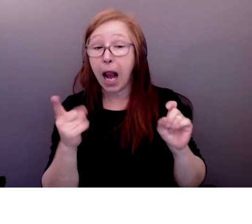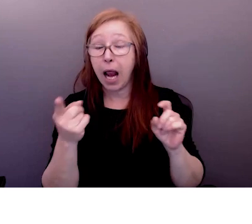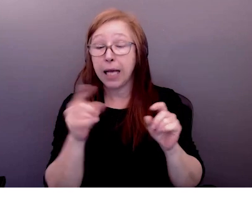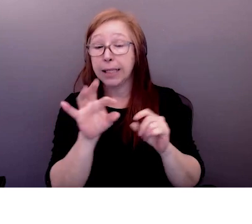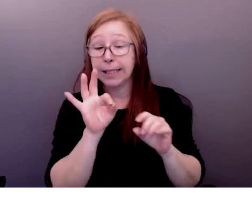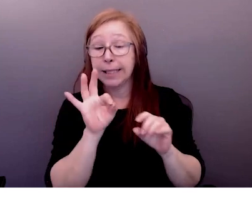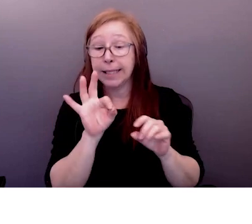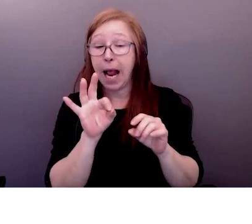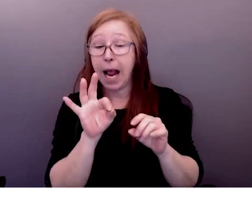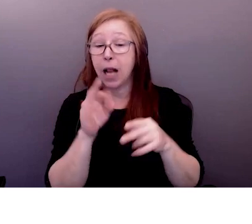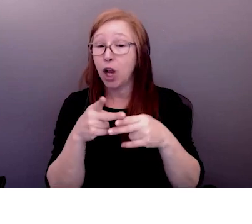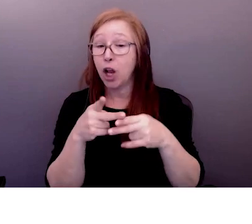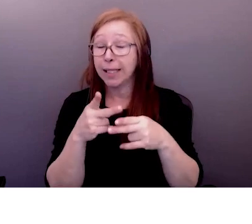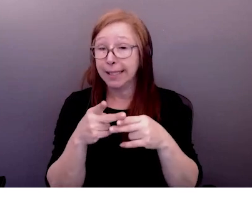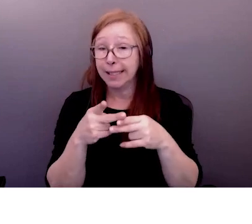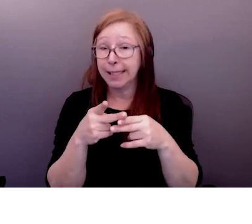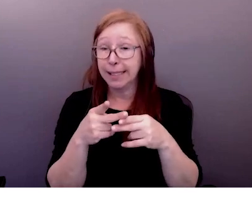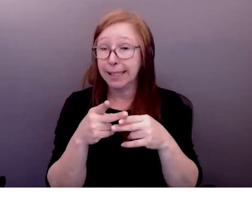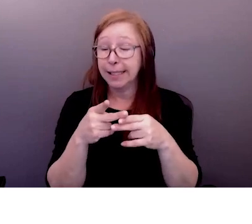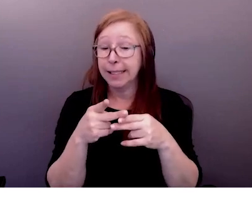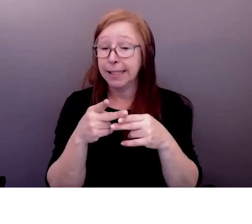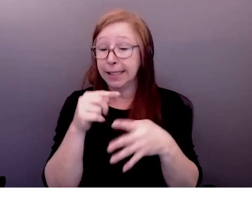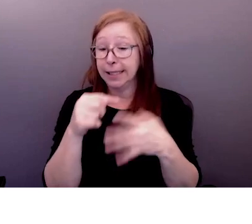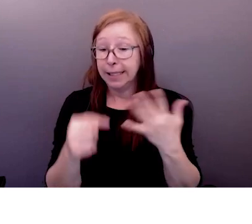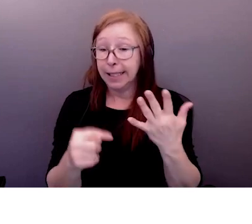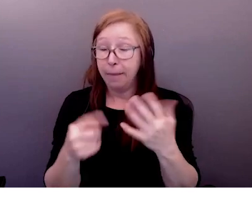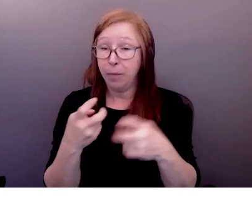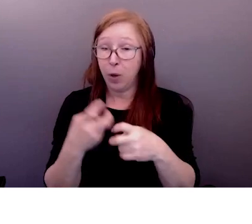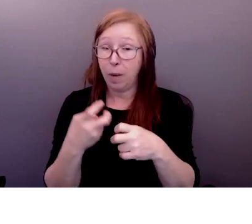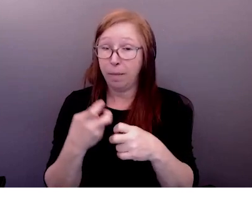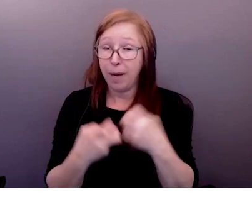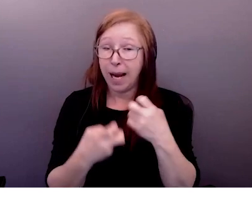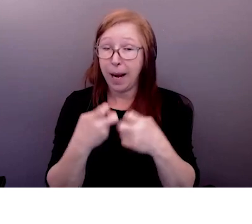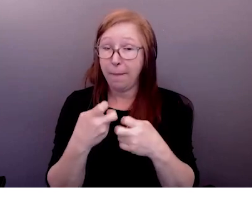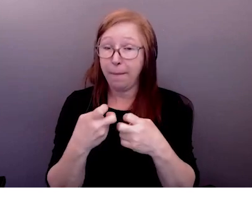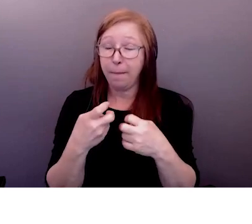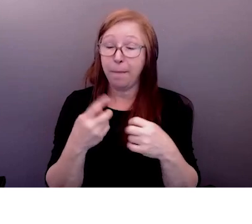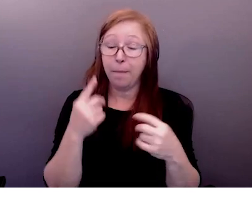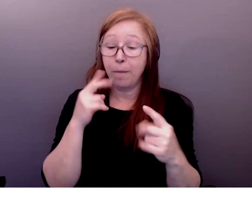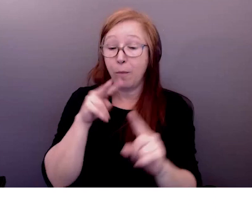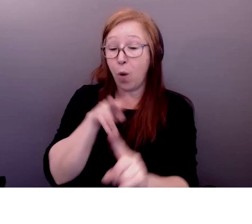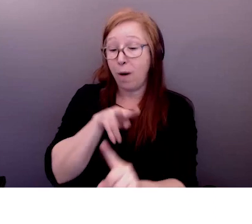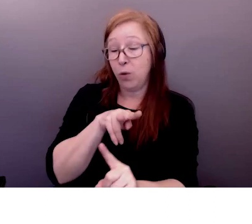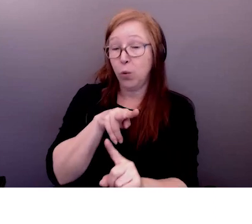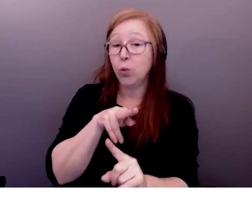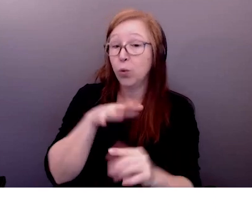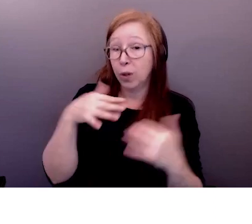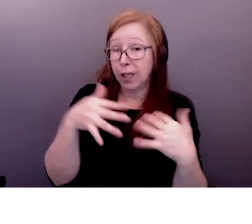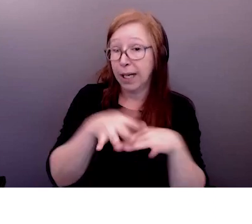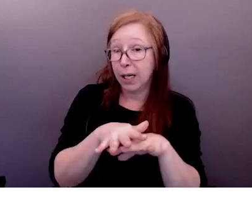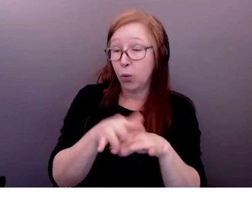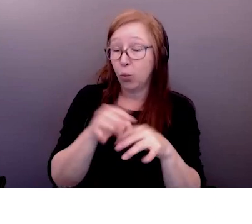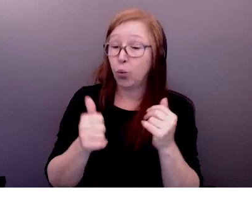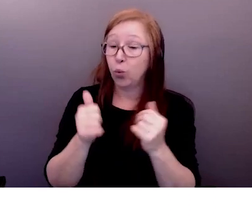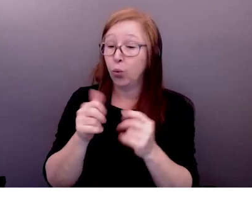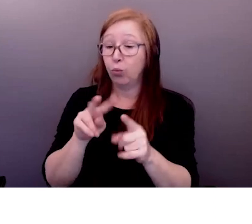en rouge c'est à dire faites attention la transformation c'est en vert Ed et moi nous allons